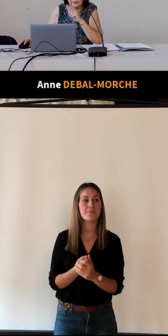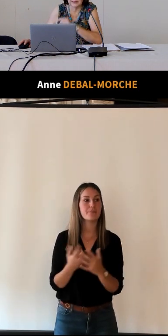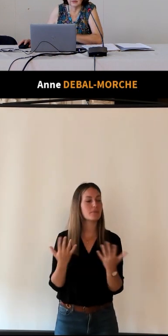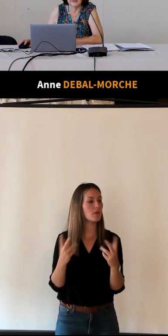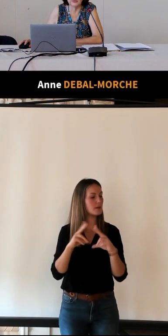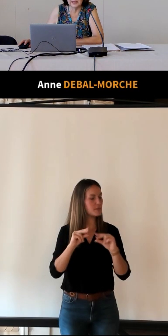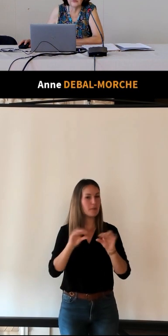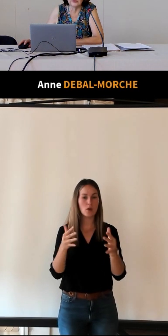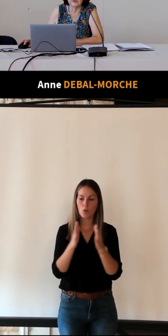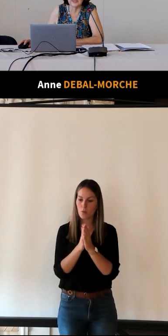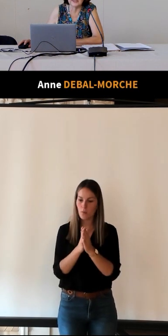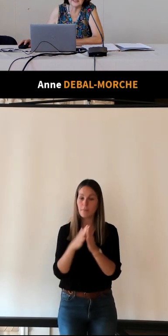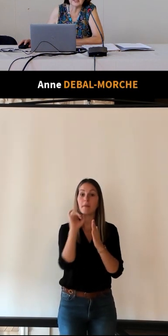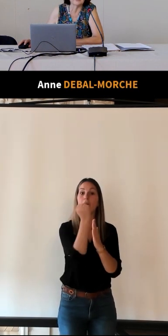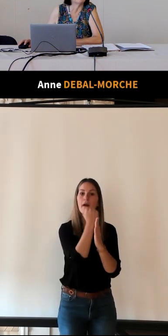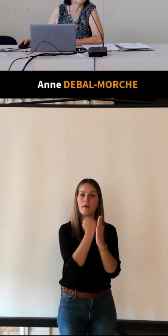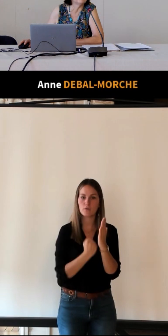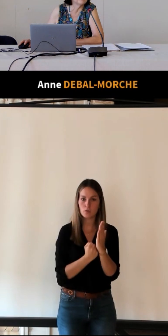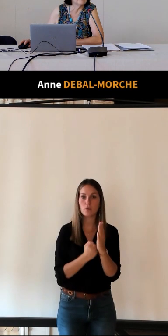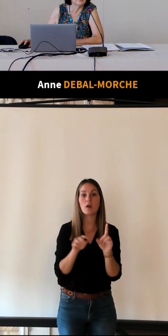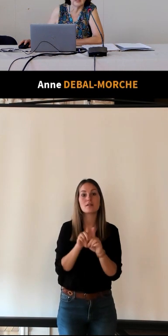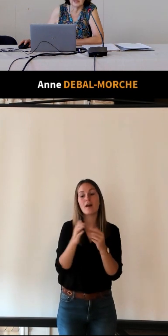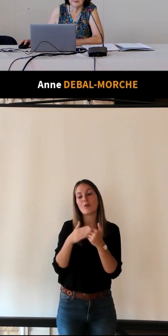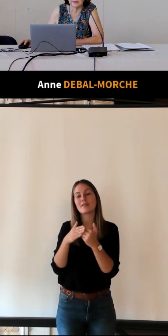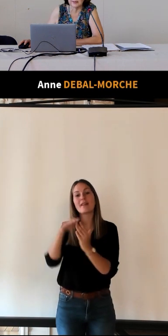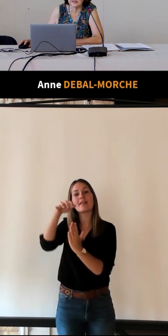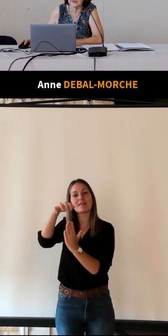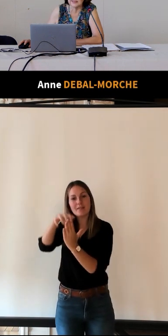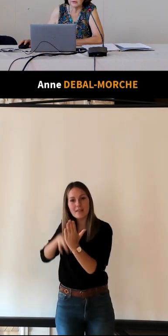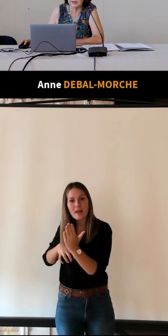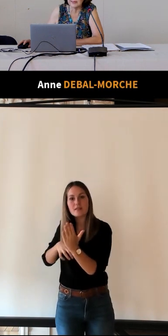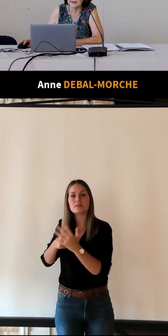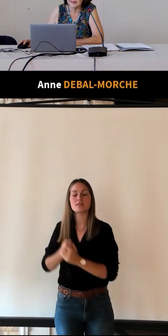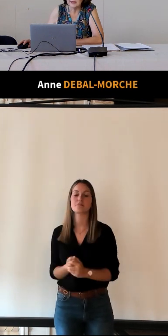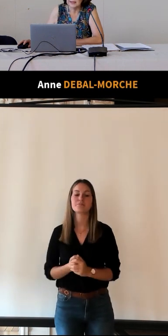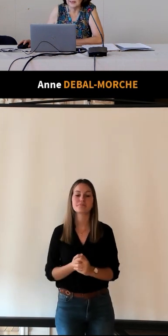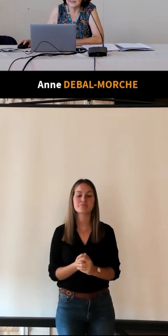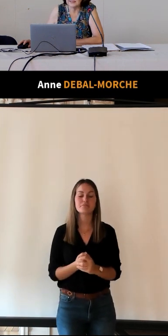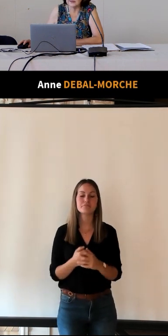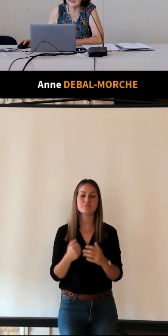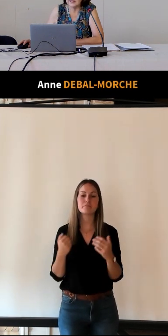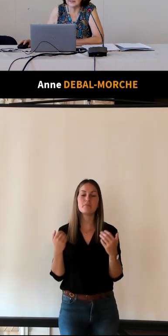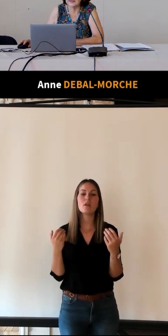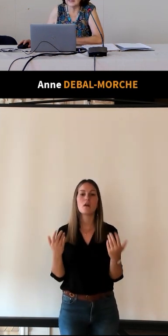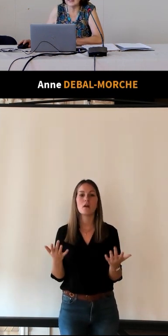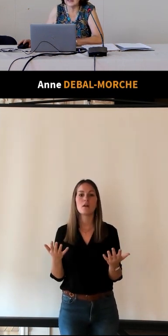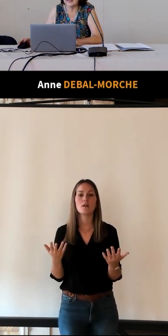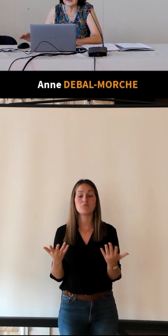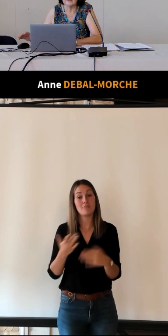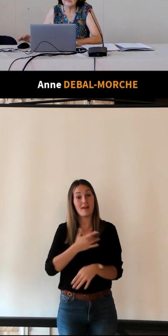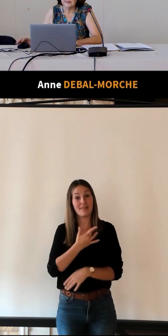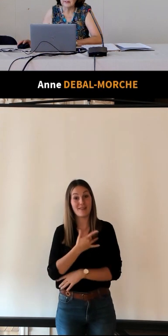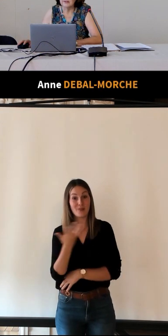avec une gravure et un texte qui rappelle un petit peu la présentation des annuaires. et ce qui est